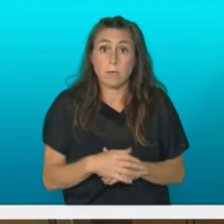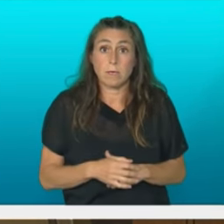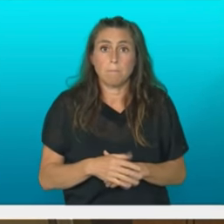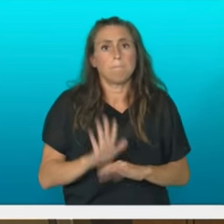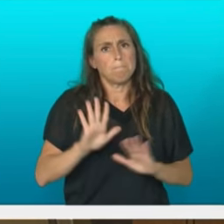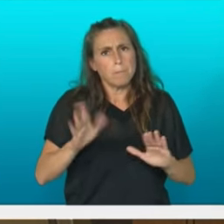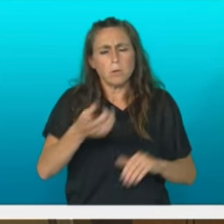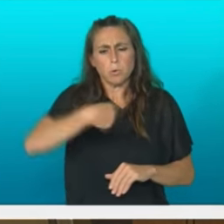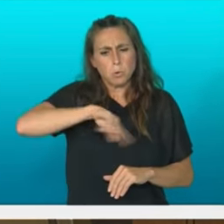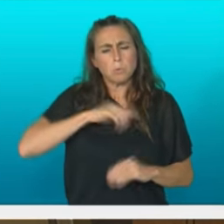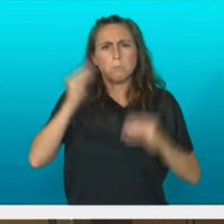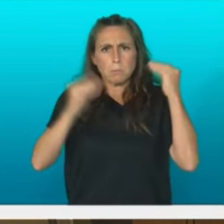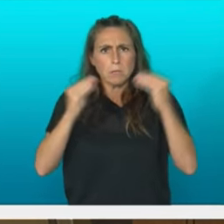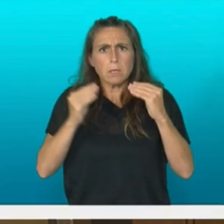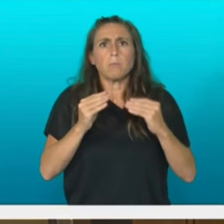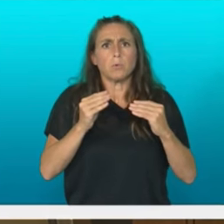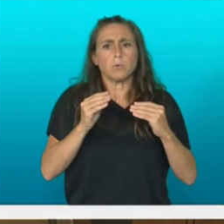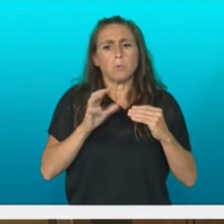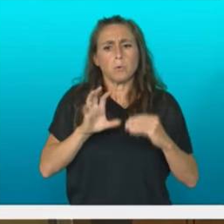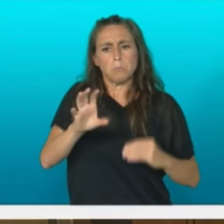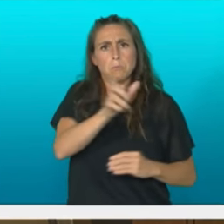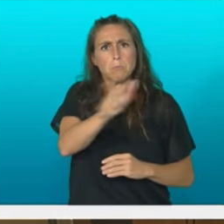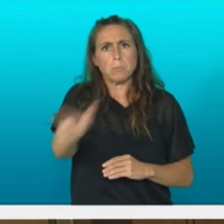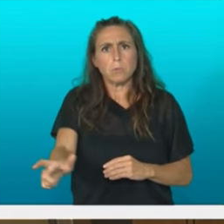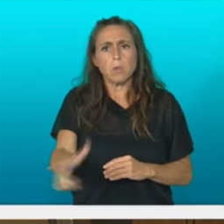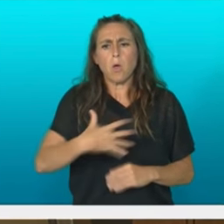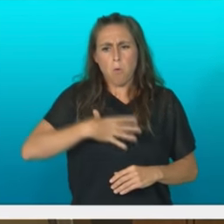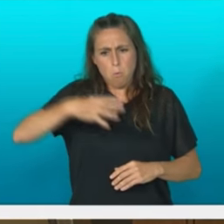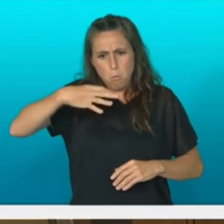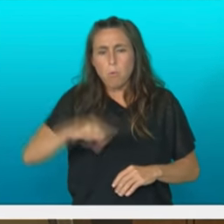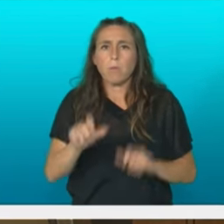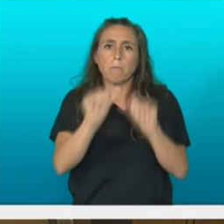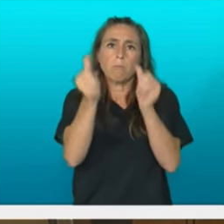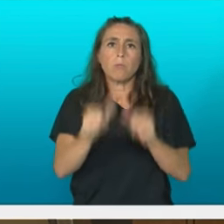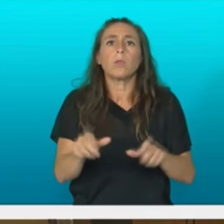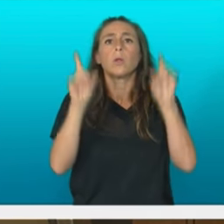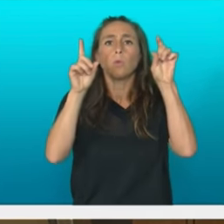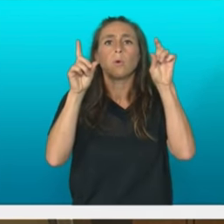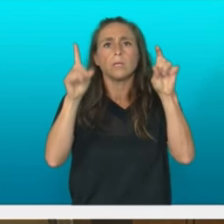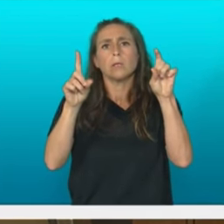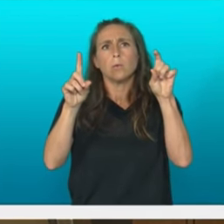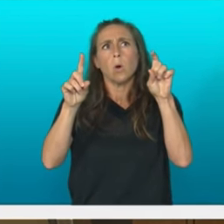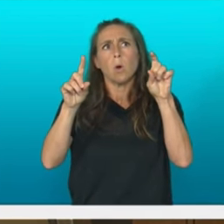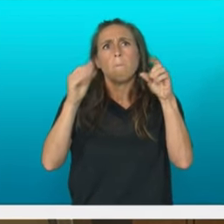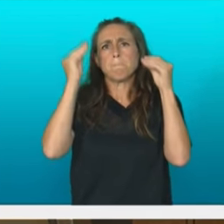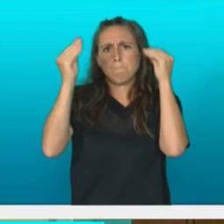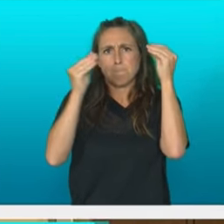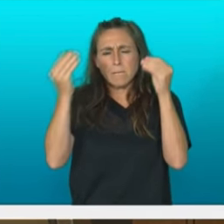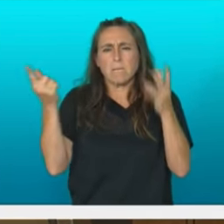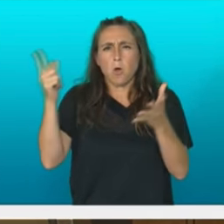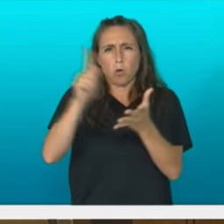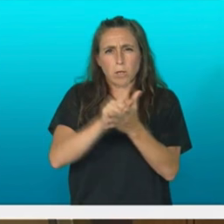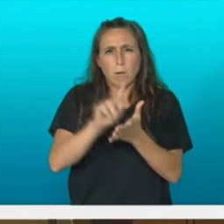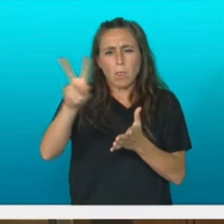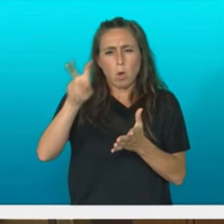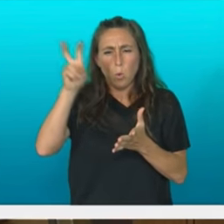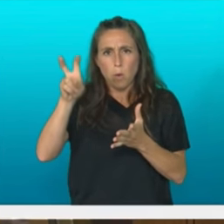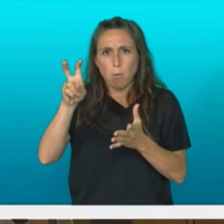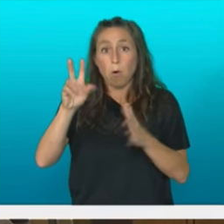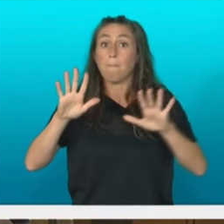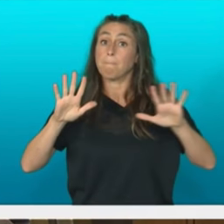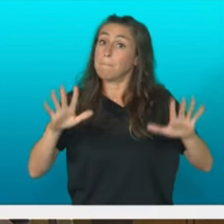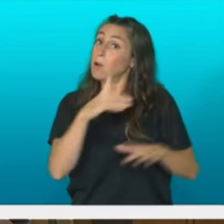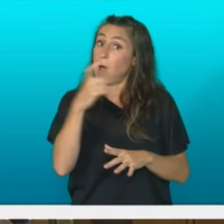gaitasun nahikoa eskuntza eredua birpentsatzeko eta berras matzeko hori bai ezberdinez arteko